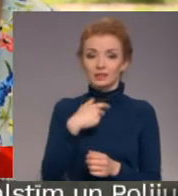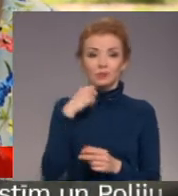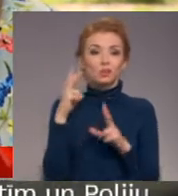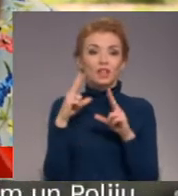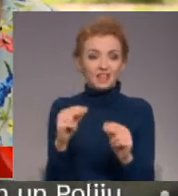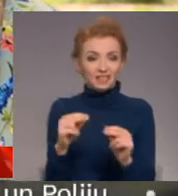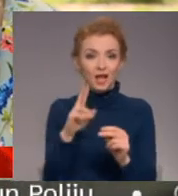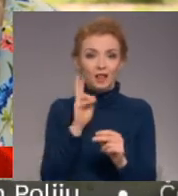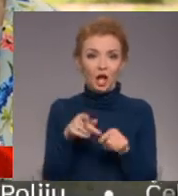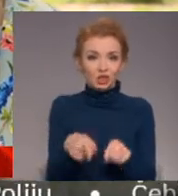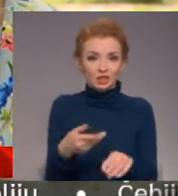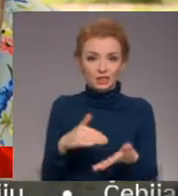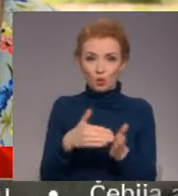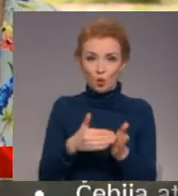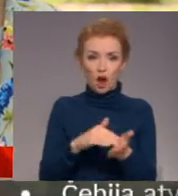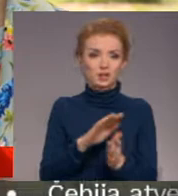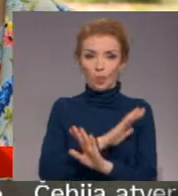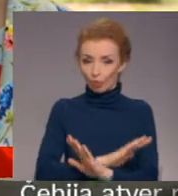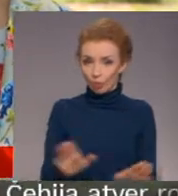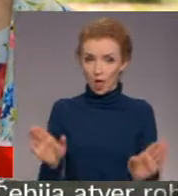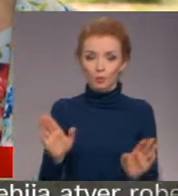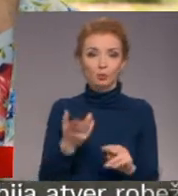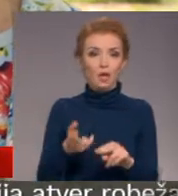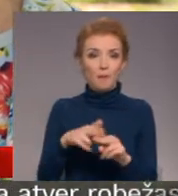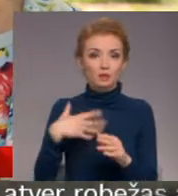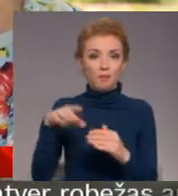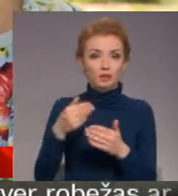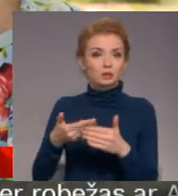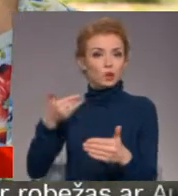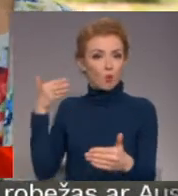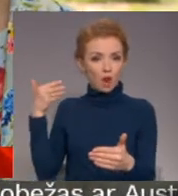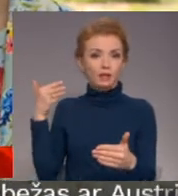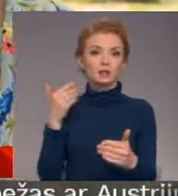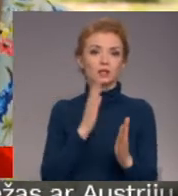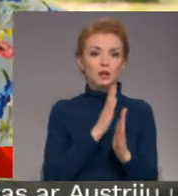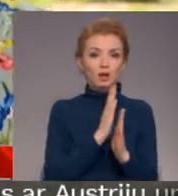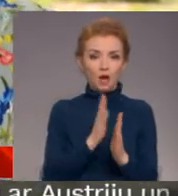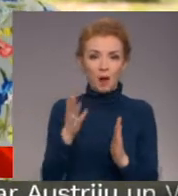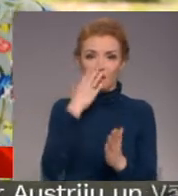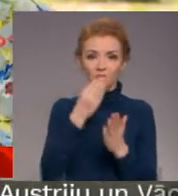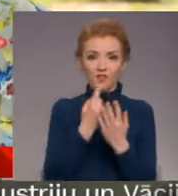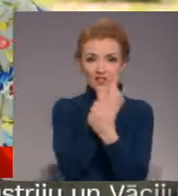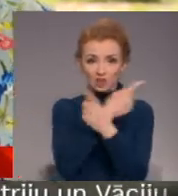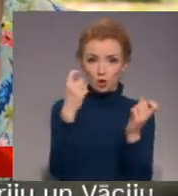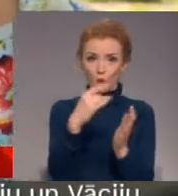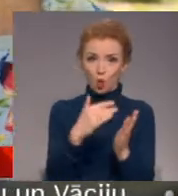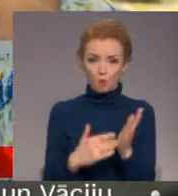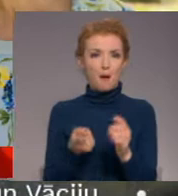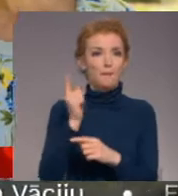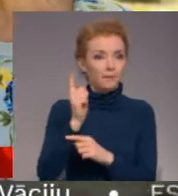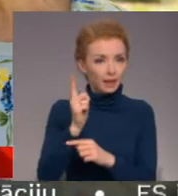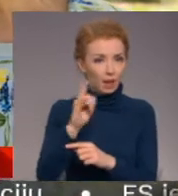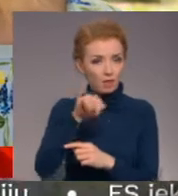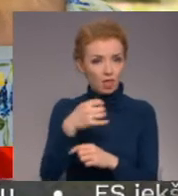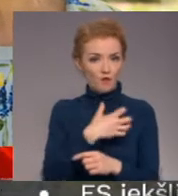situācija netiks pieļauta tieši, tāpēc mēs aulaicīgi praktiski katrā sava ziņojuma brīdinām, ka ja